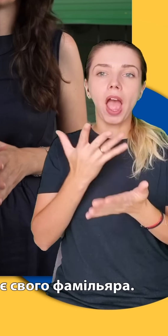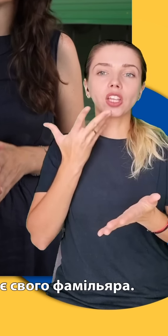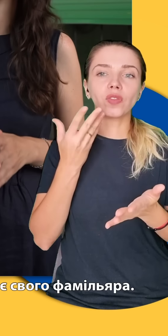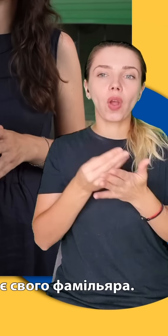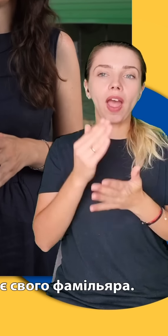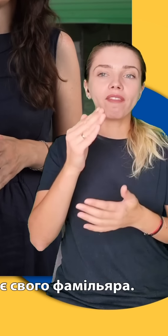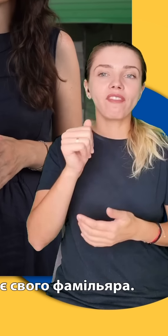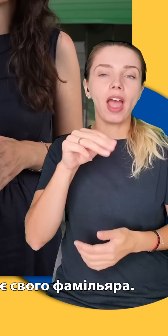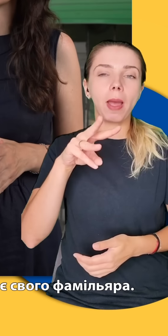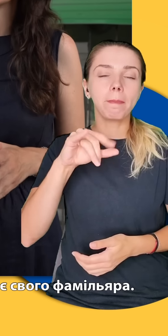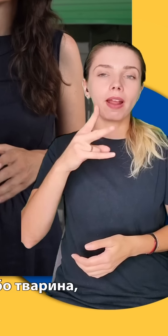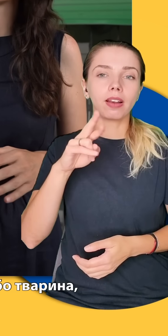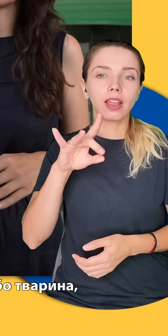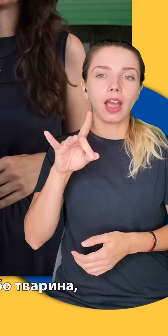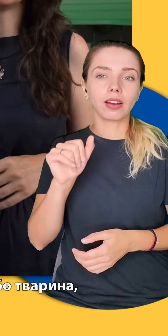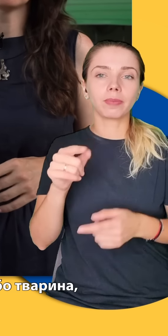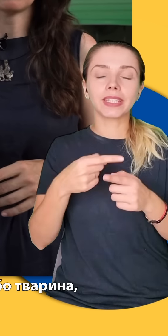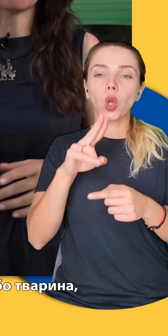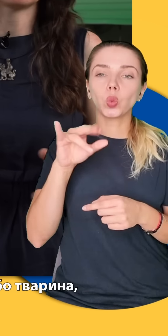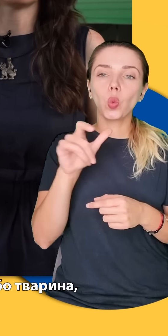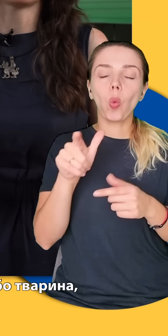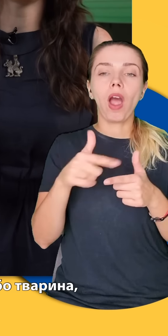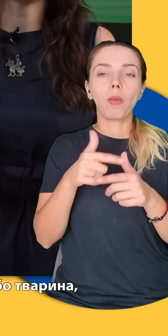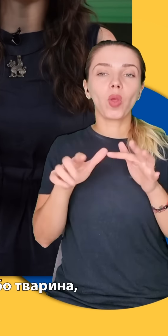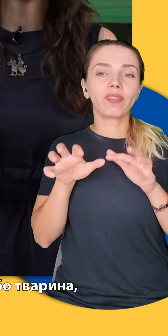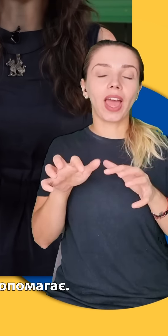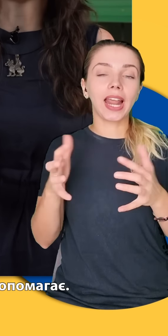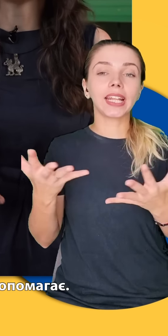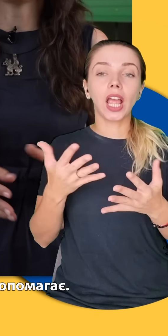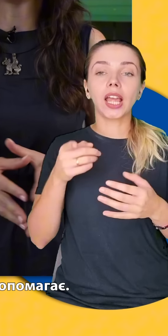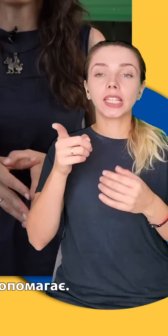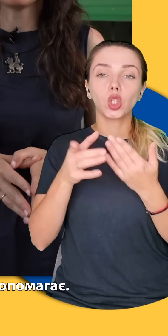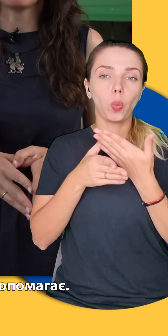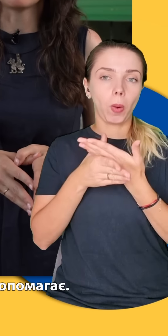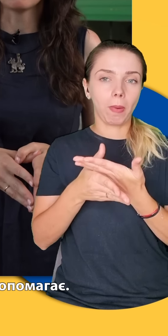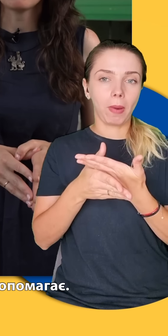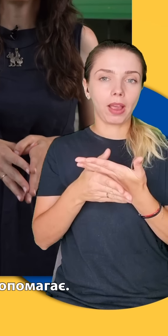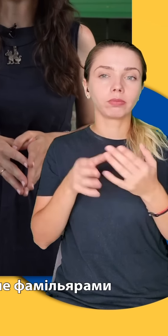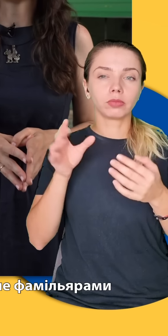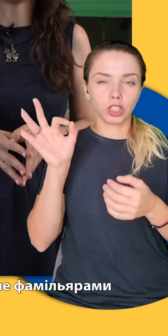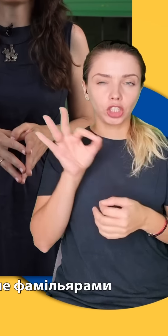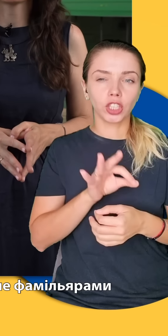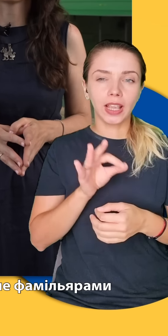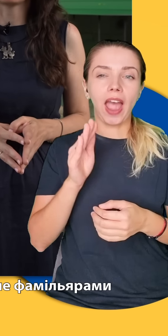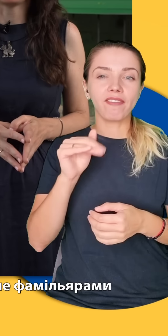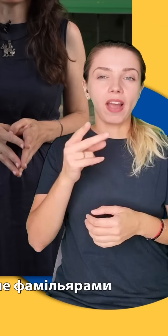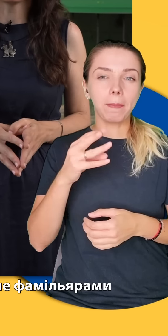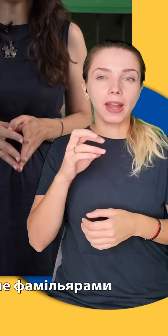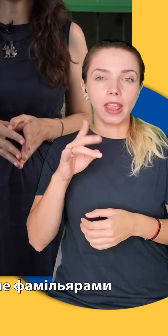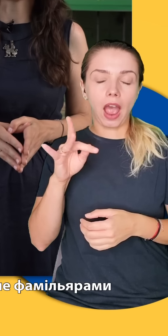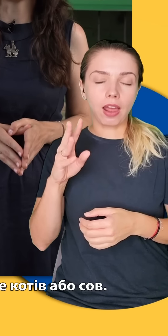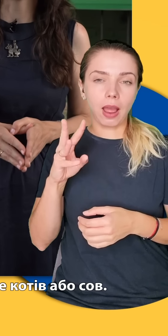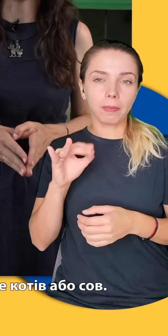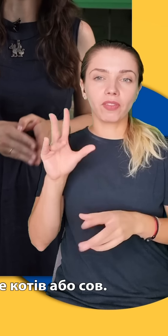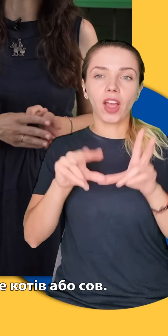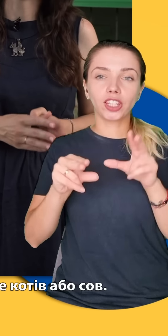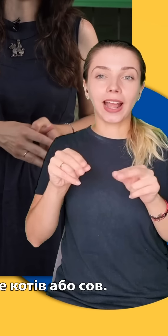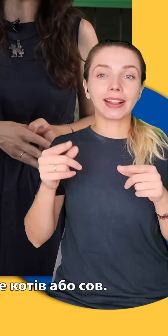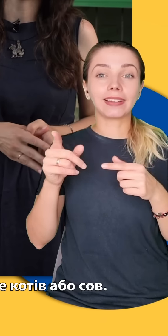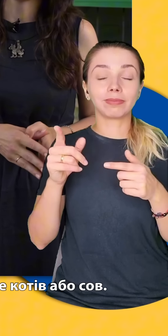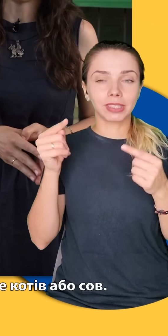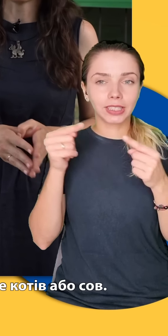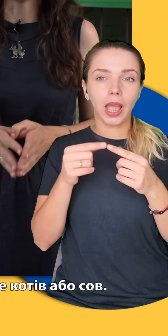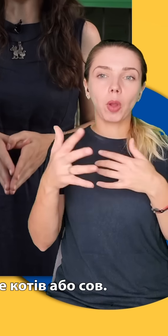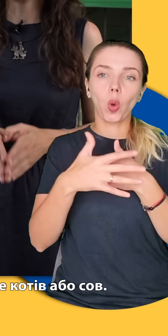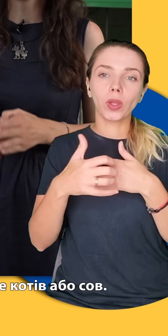має свого фамільяра. Це думф або тварина, яка їй допомагає. І от найчастіше фамільярами вважали саме